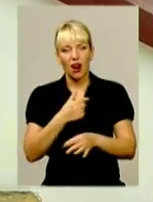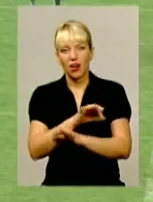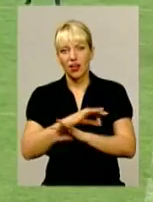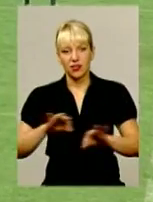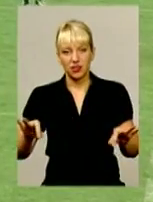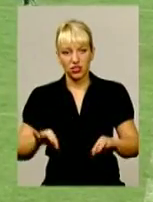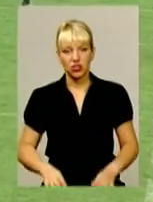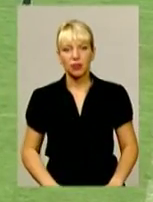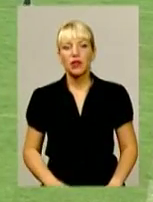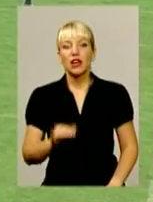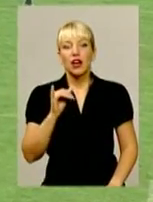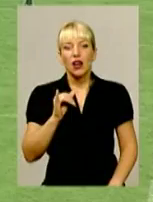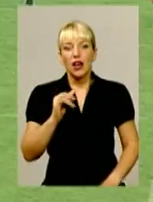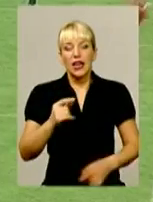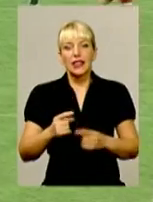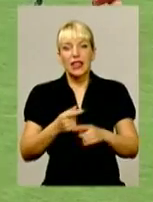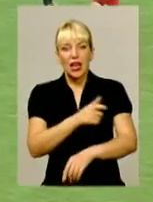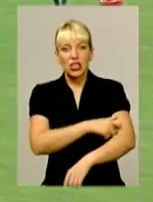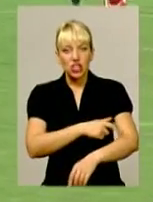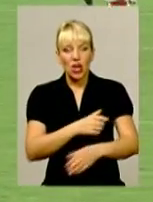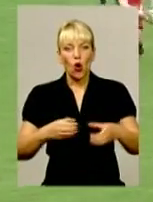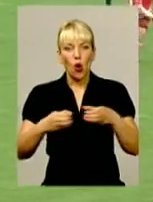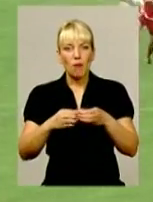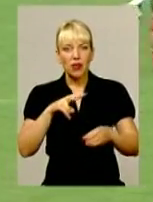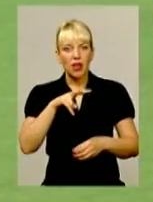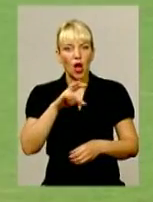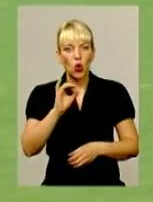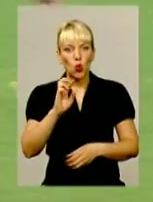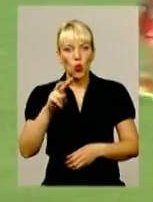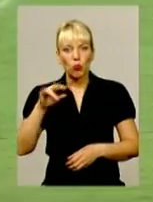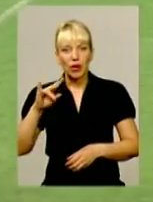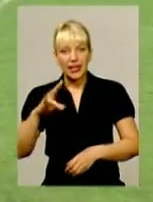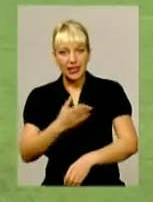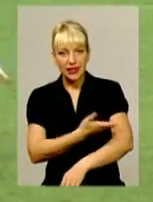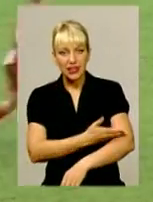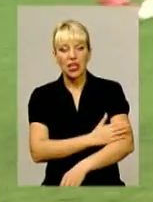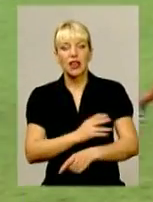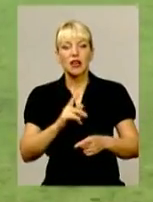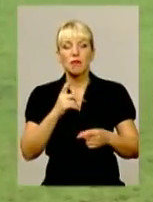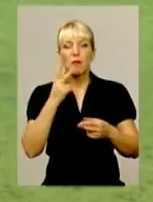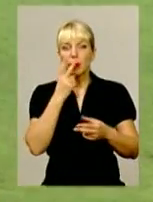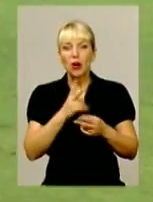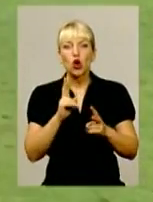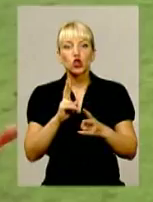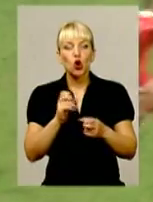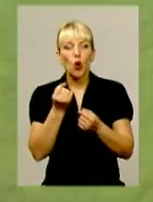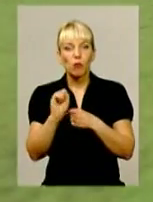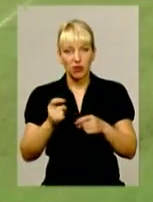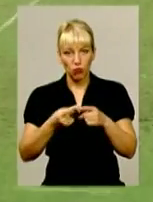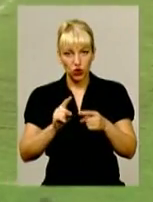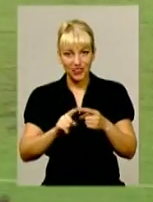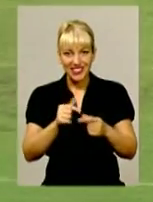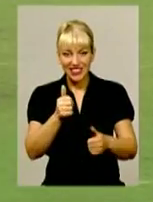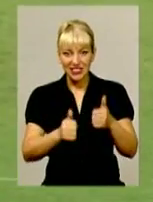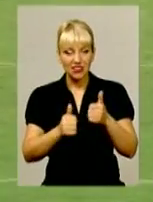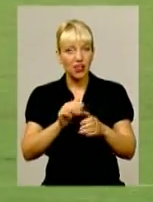На черзі команда з Любліна, з нею першими грають кияни. Передбачити, хто переможе в цій схватці, непросто. Ігробу ініціативу